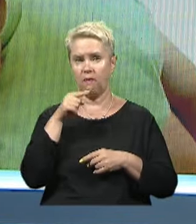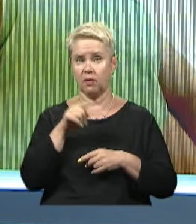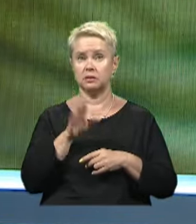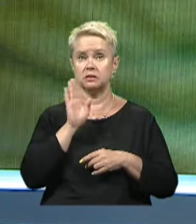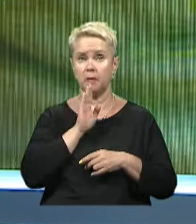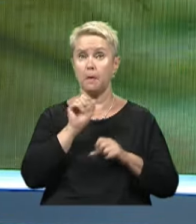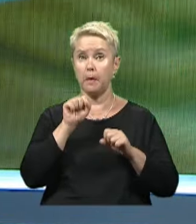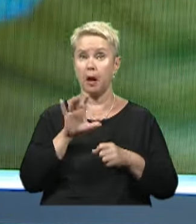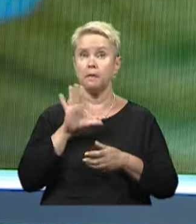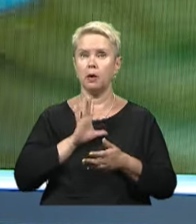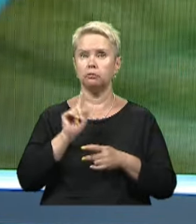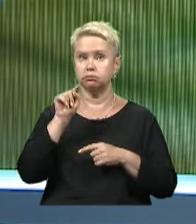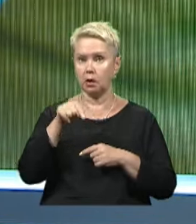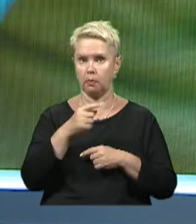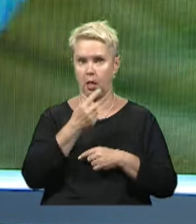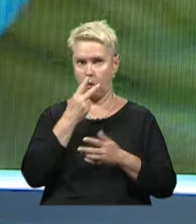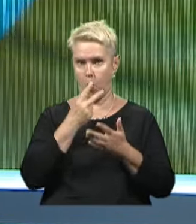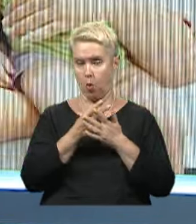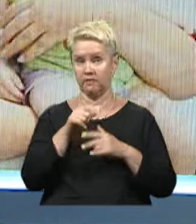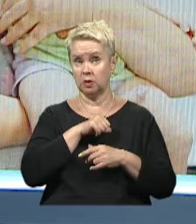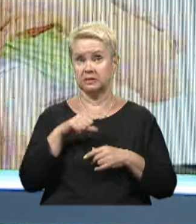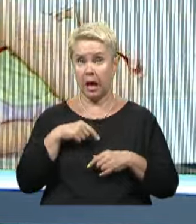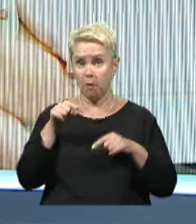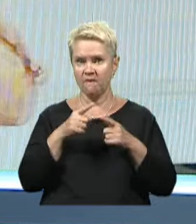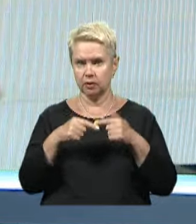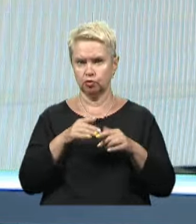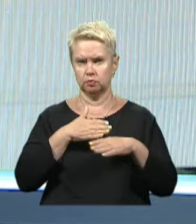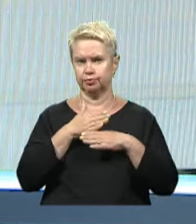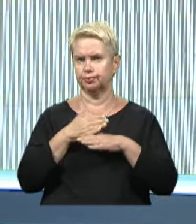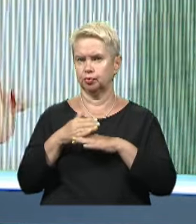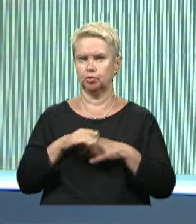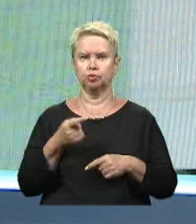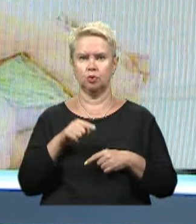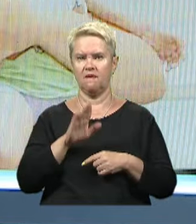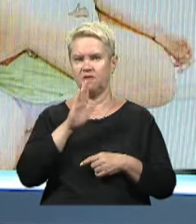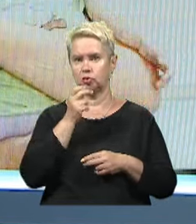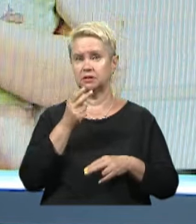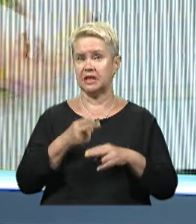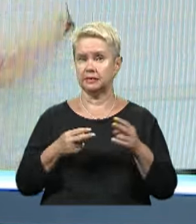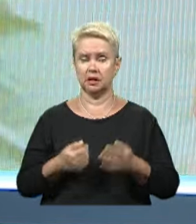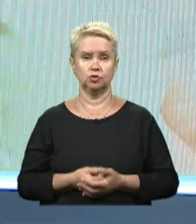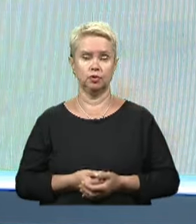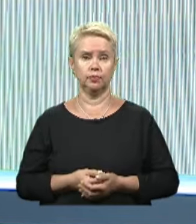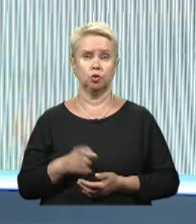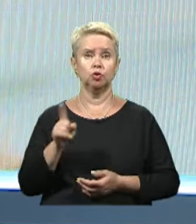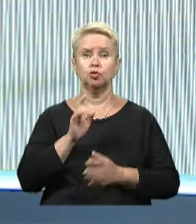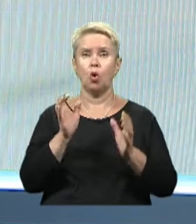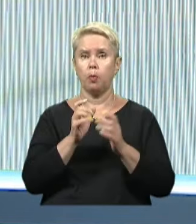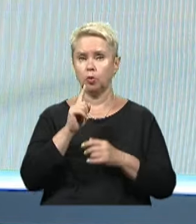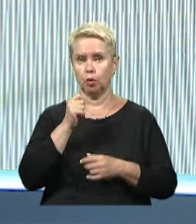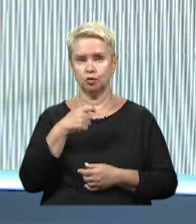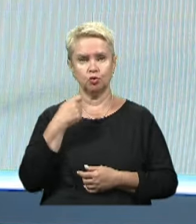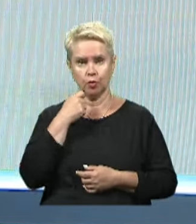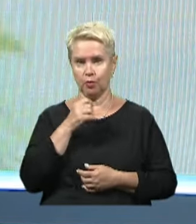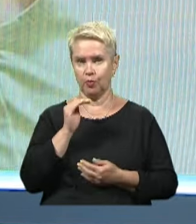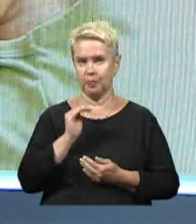вона з мамою мала бути на огляді. У тому самому відділенні, що геть розтрощило вороже залізяча. Що вберегло однорічну